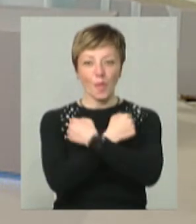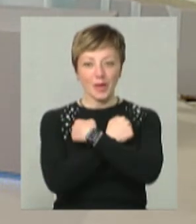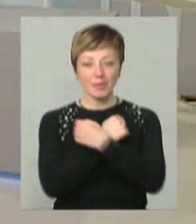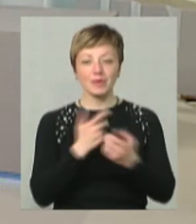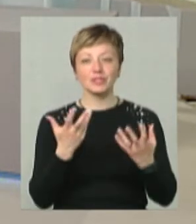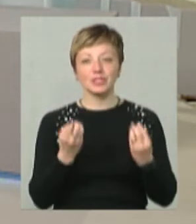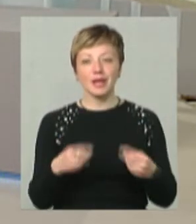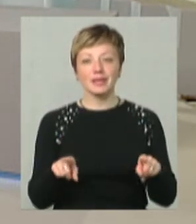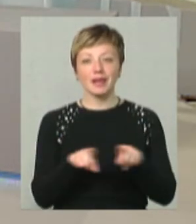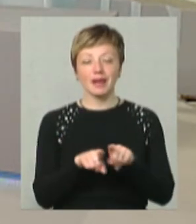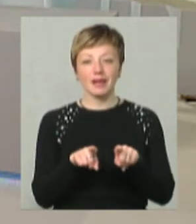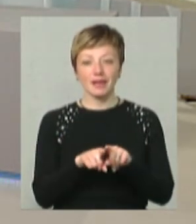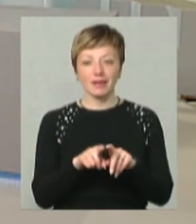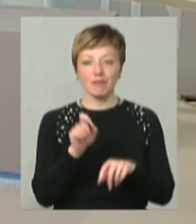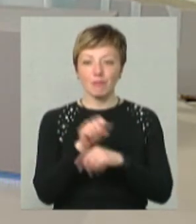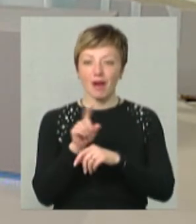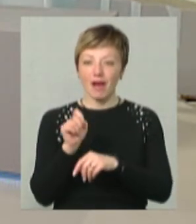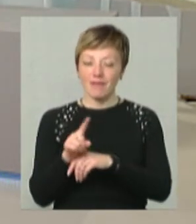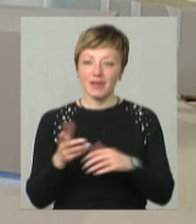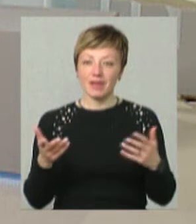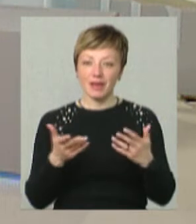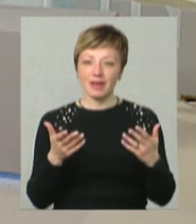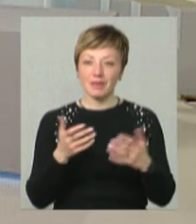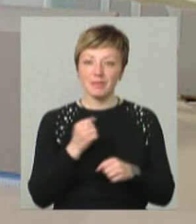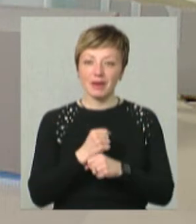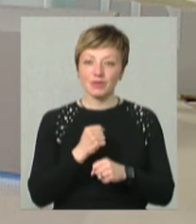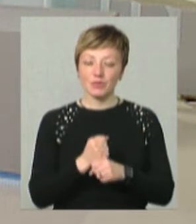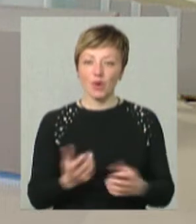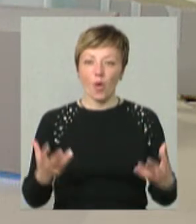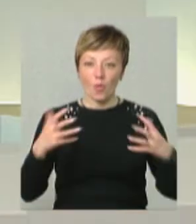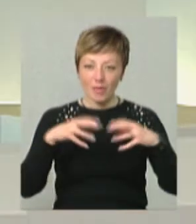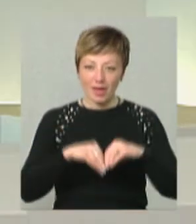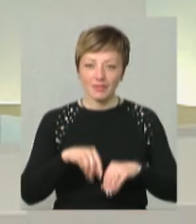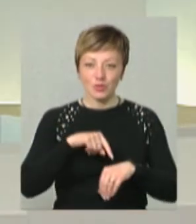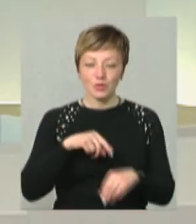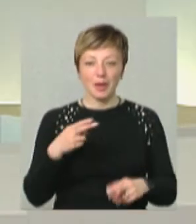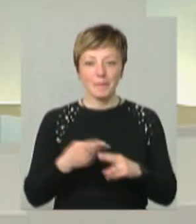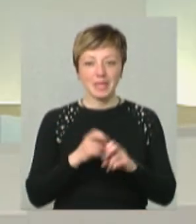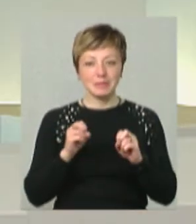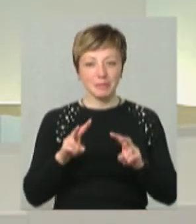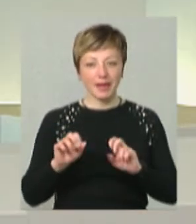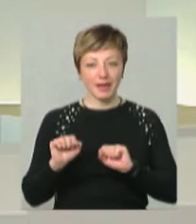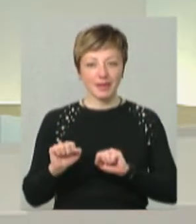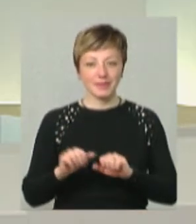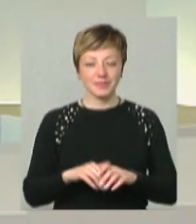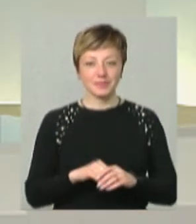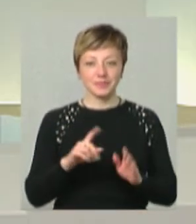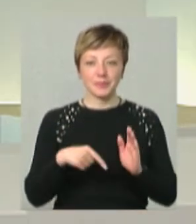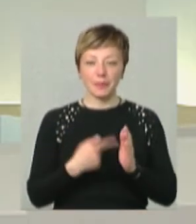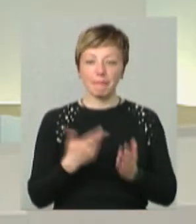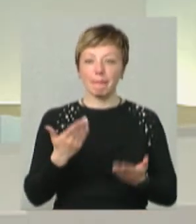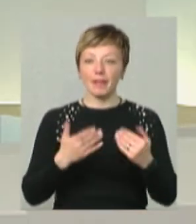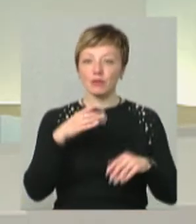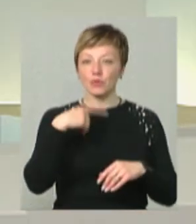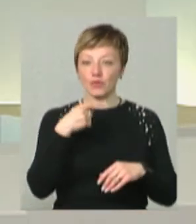які ще такі вправи, які працюють на об'єднання і відчуття безпеки? Якщо говорити про